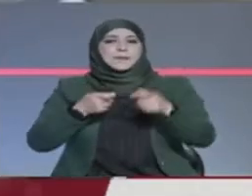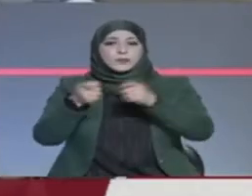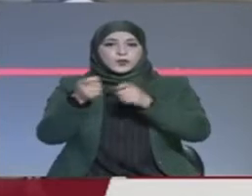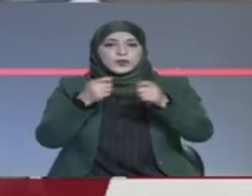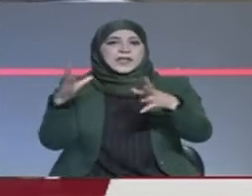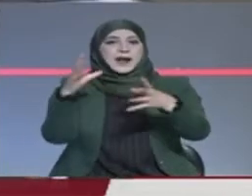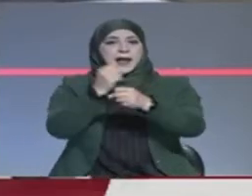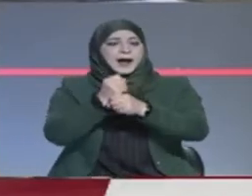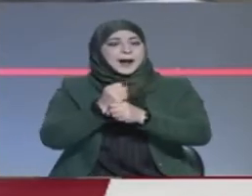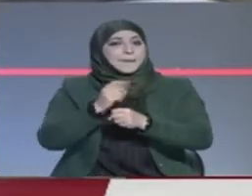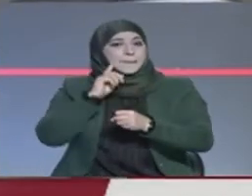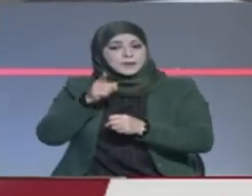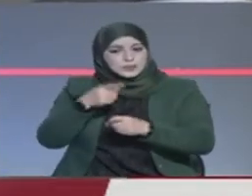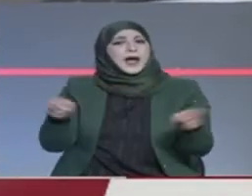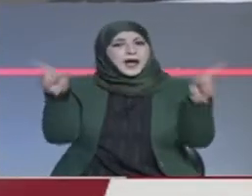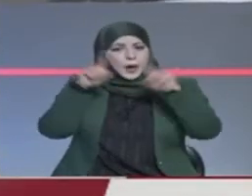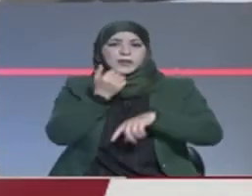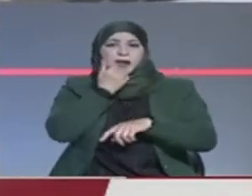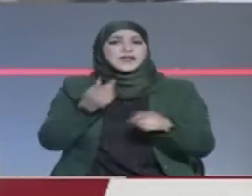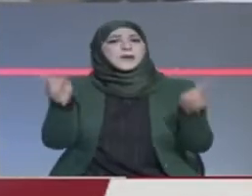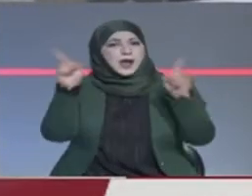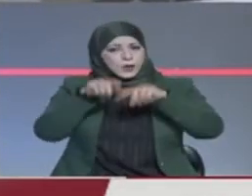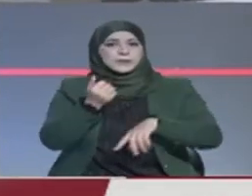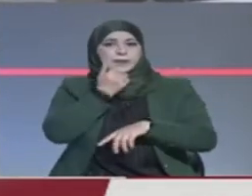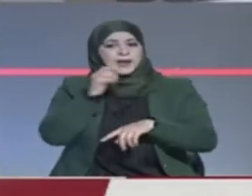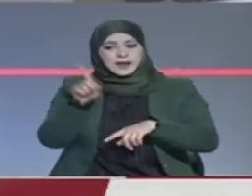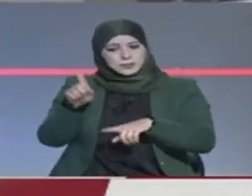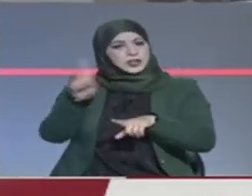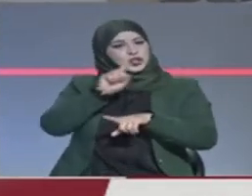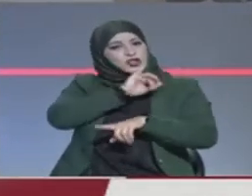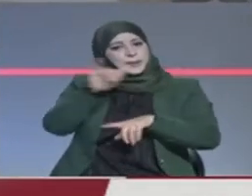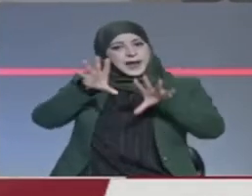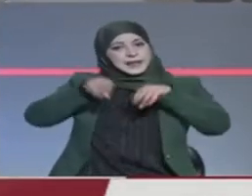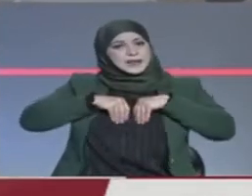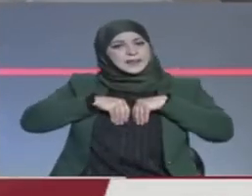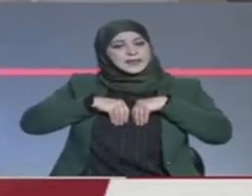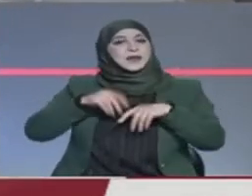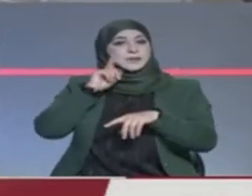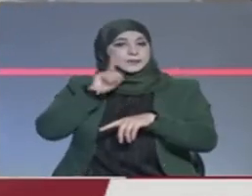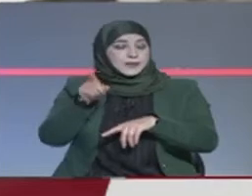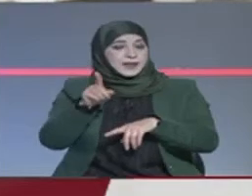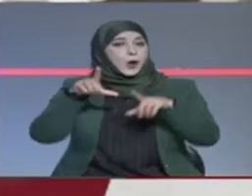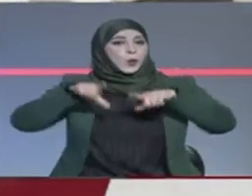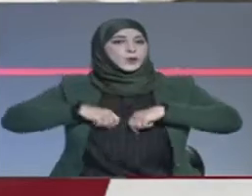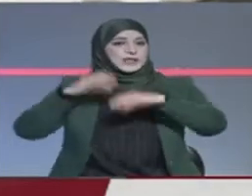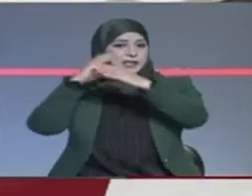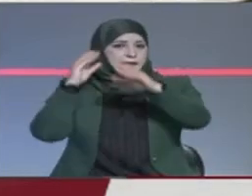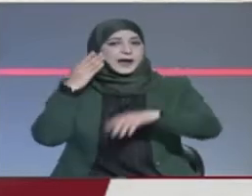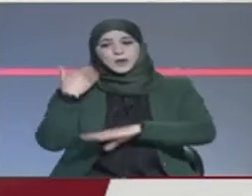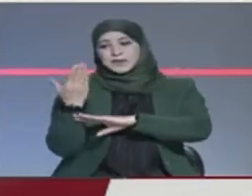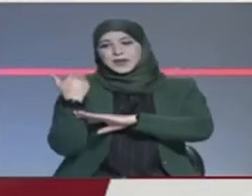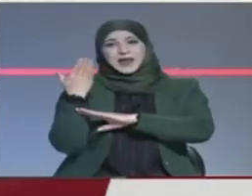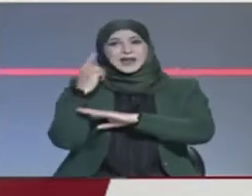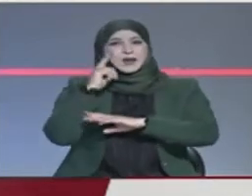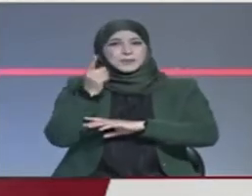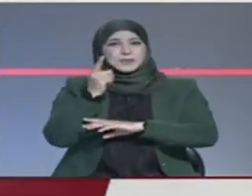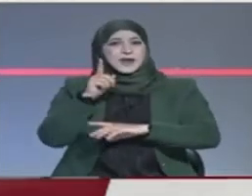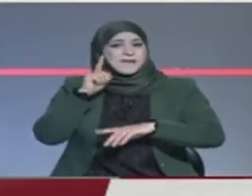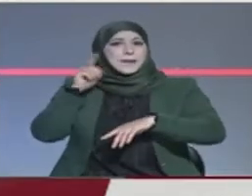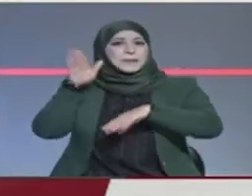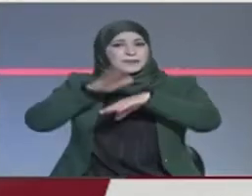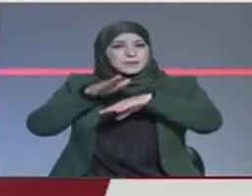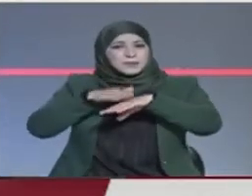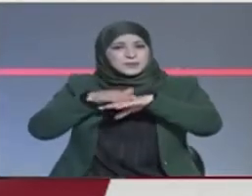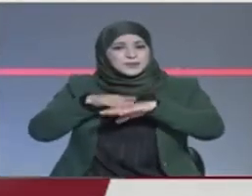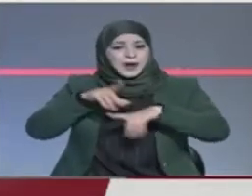للخطوط التونسية قد تكررت بصفة غير مقبولة وغير مسؤولة وفقه وآخرها عدم امتثالها لتعليمات